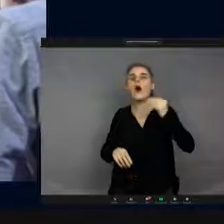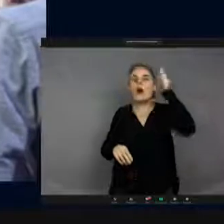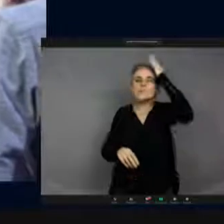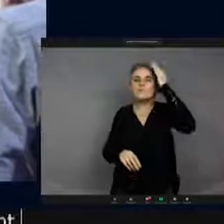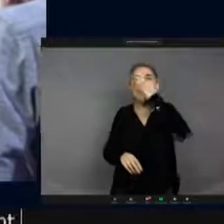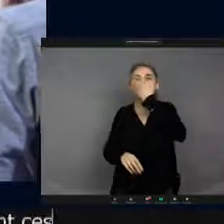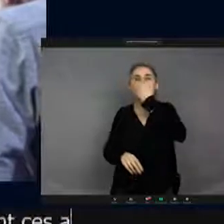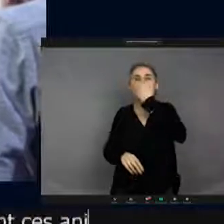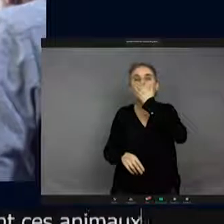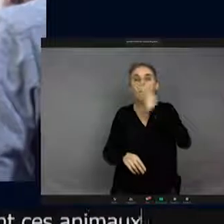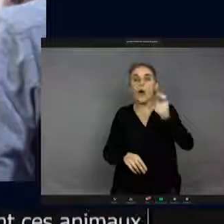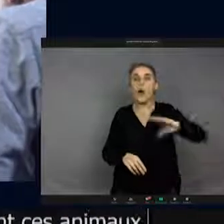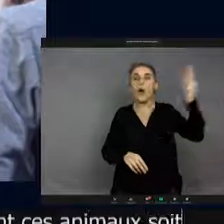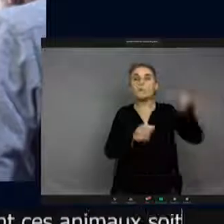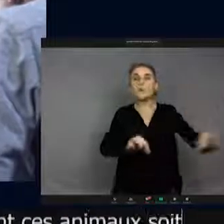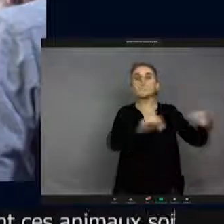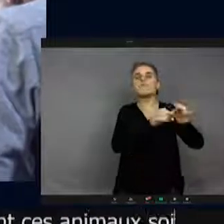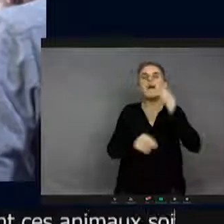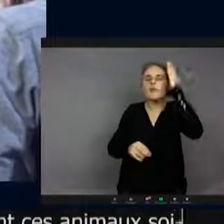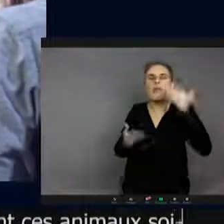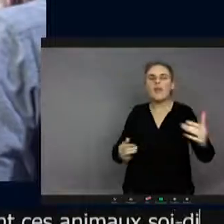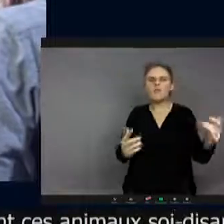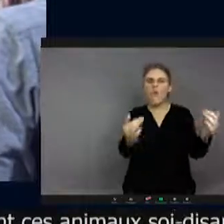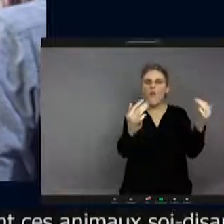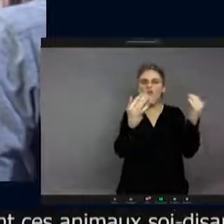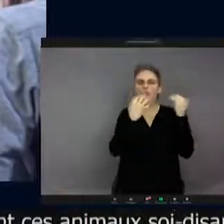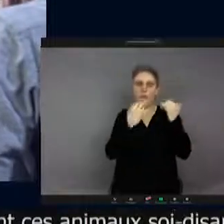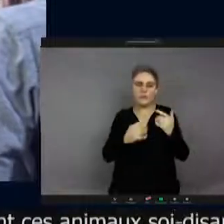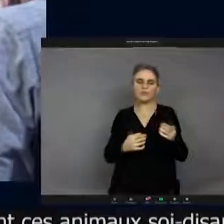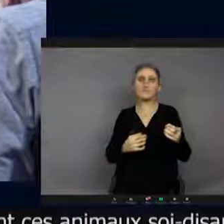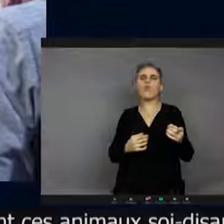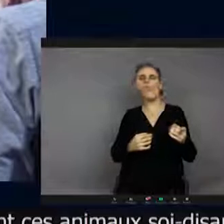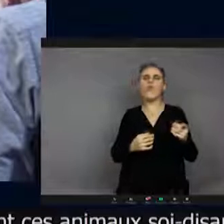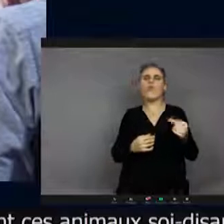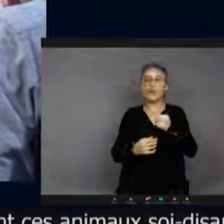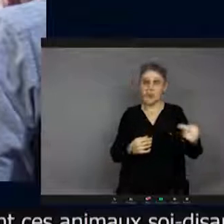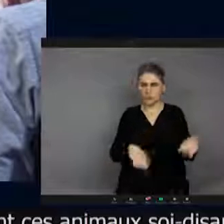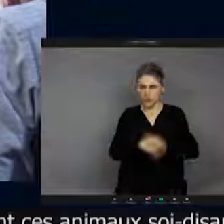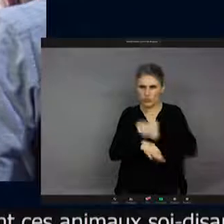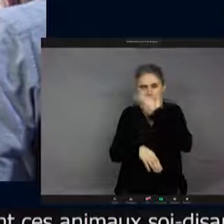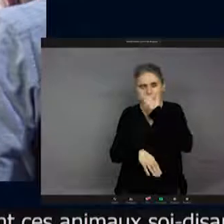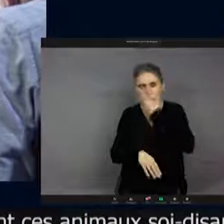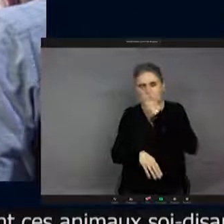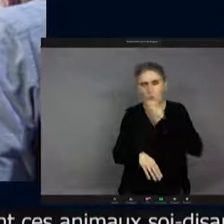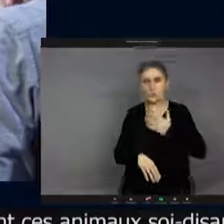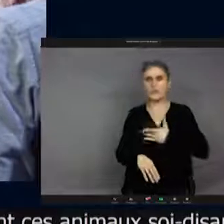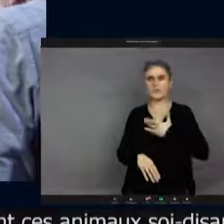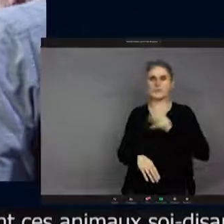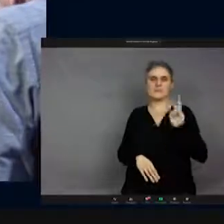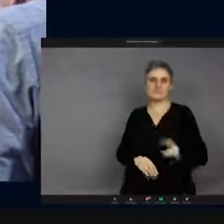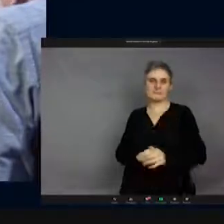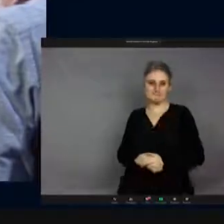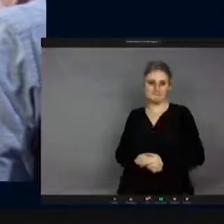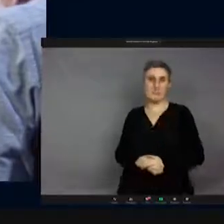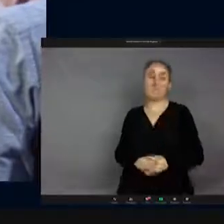invasifs, etc. Et on découvre des tas de choses et j'ai trouvé ce livre absolument passionnant. En ce qui nous concerne, un immense